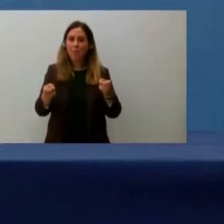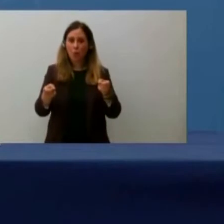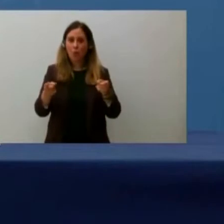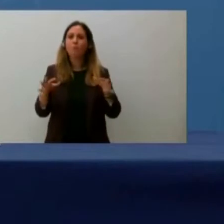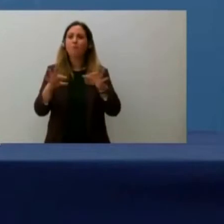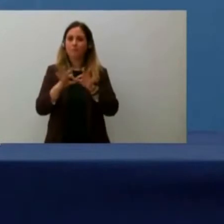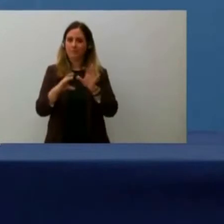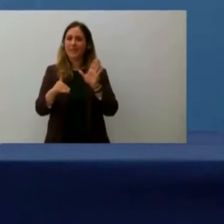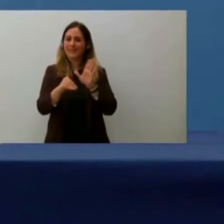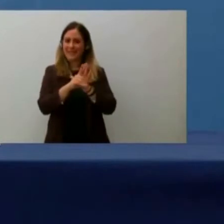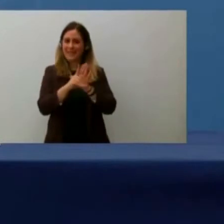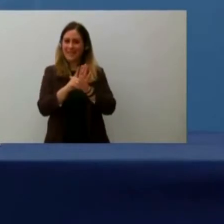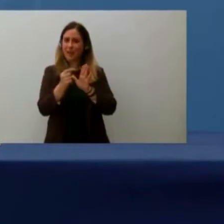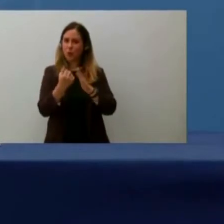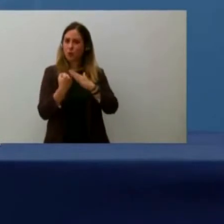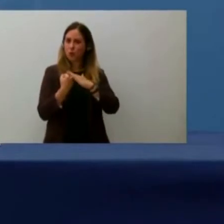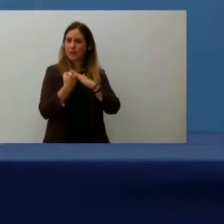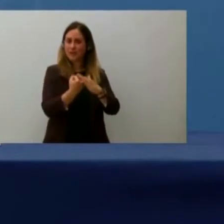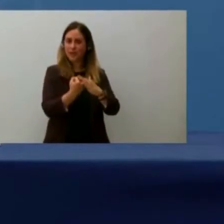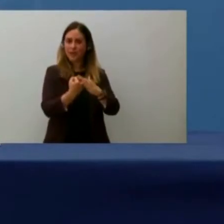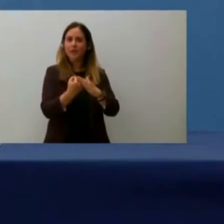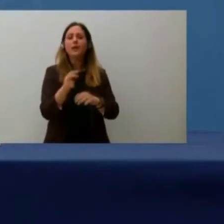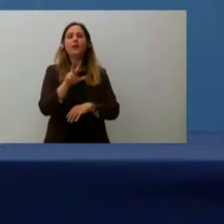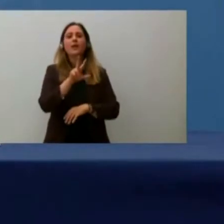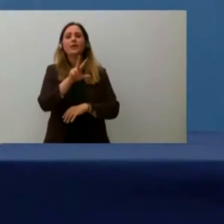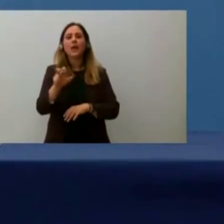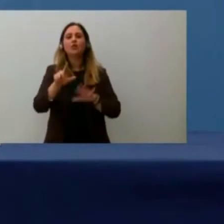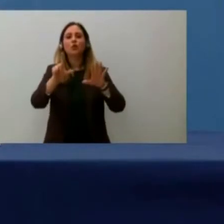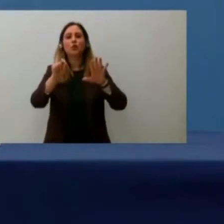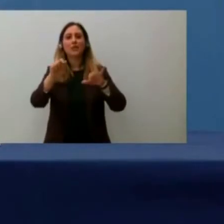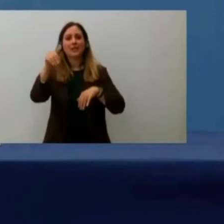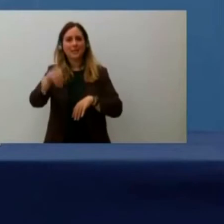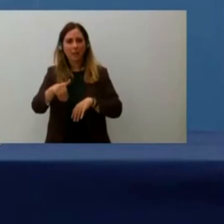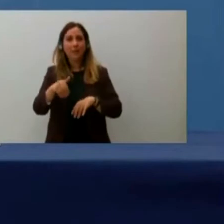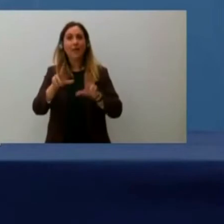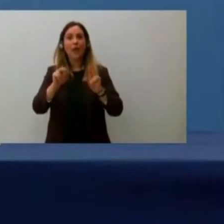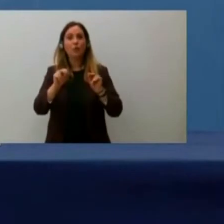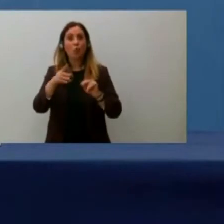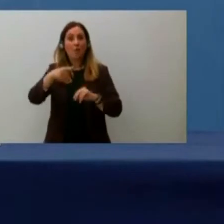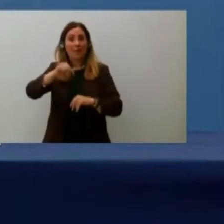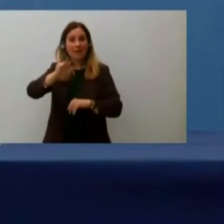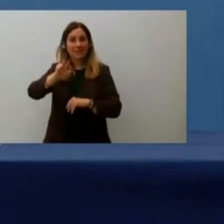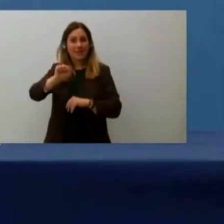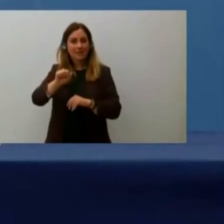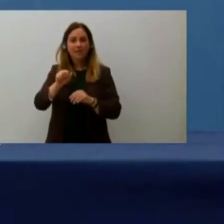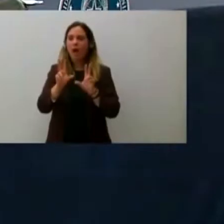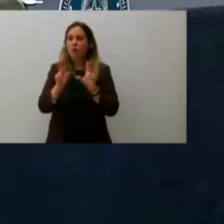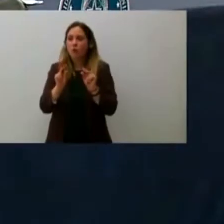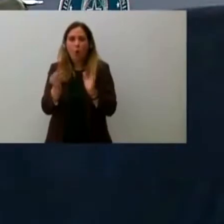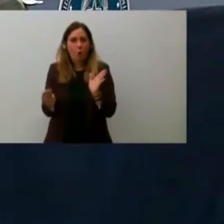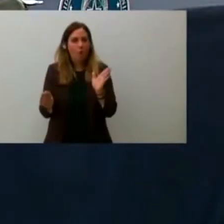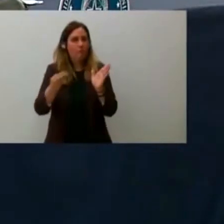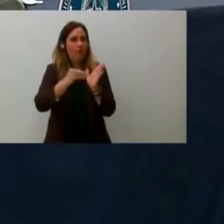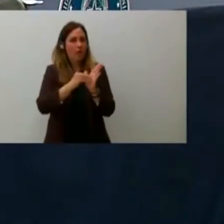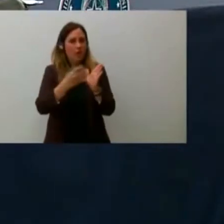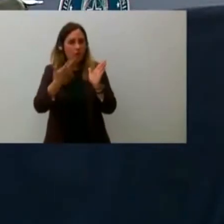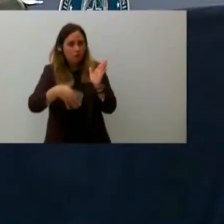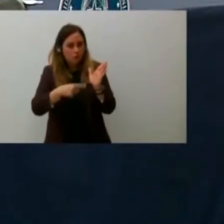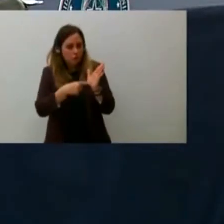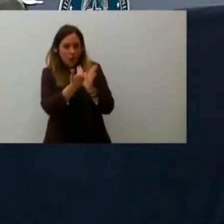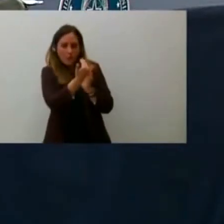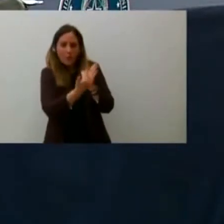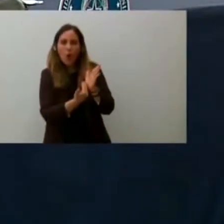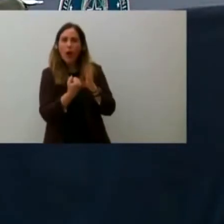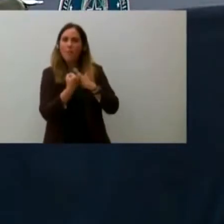decreto con i sostegni. Quindi ci sono 370.000 nuove partite IVA che vengono incluse nel programma di